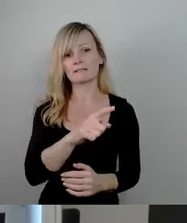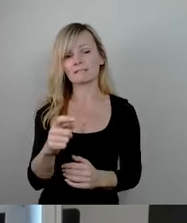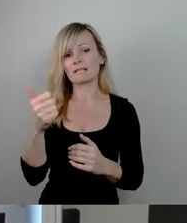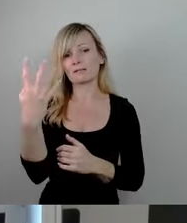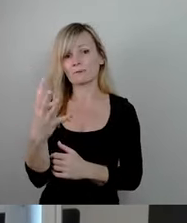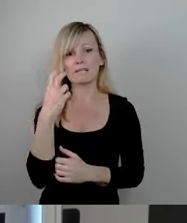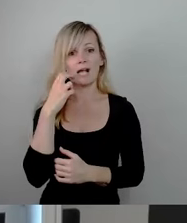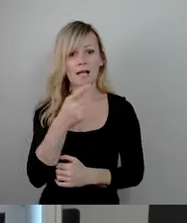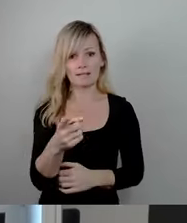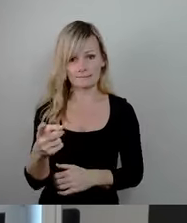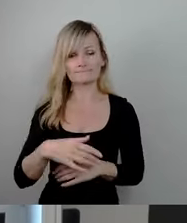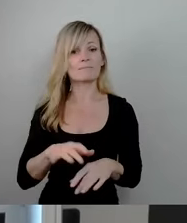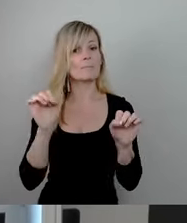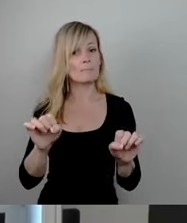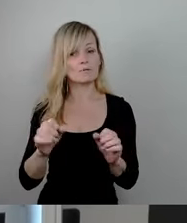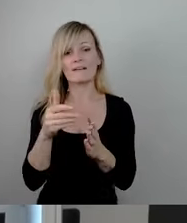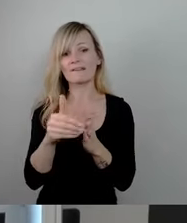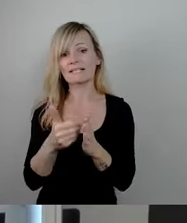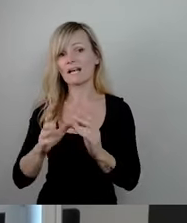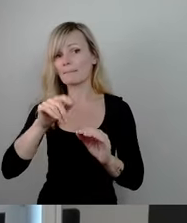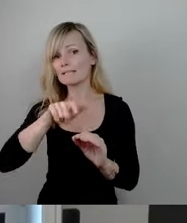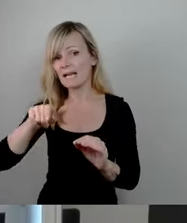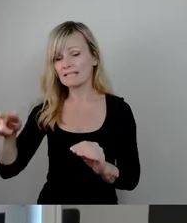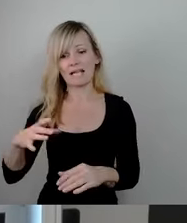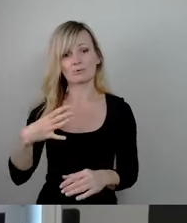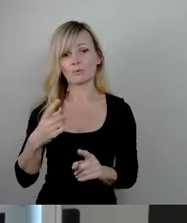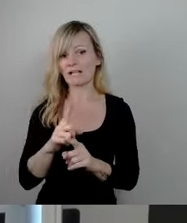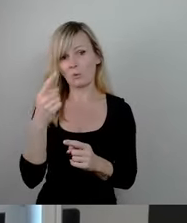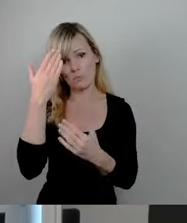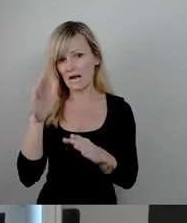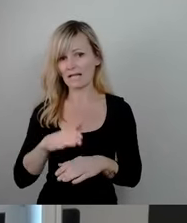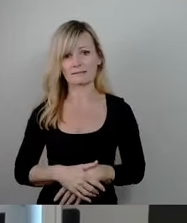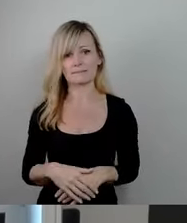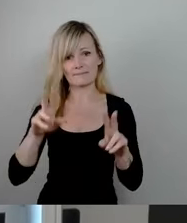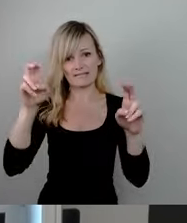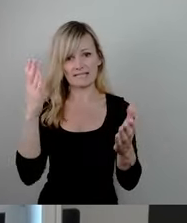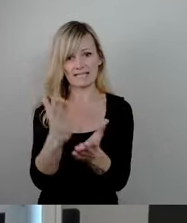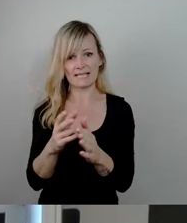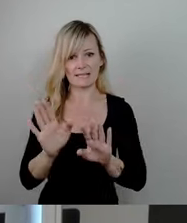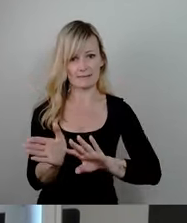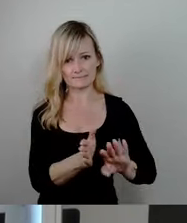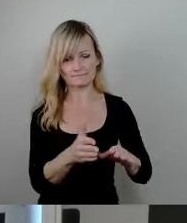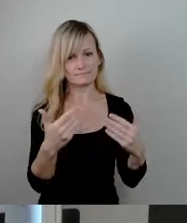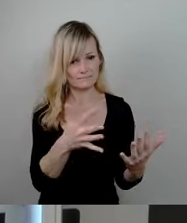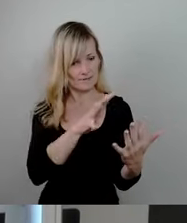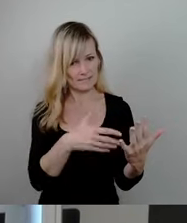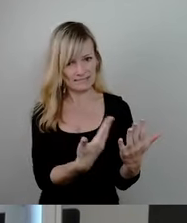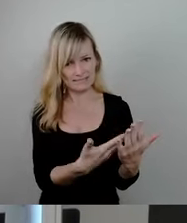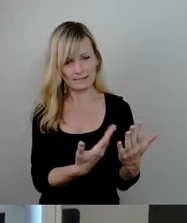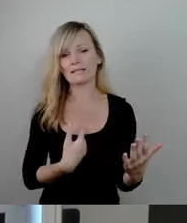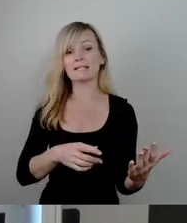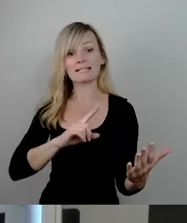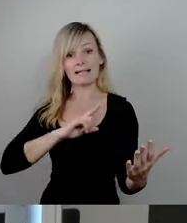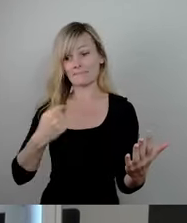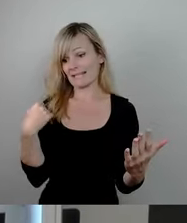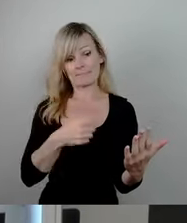Jahren. Mögliche weitere Beteiligte sind aktuell noch unbekannt. Zitat Ende. Was ich hier vorgetragen habe,